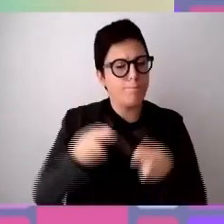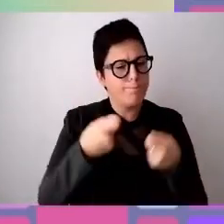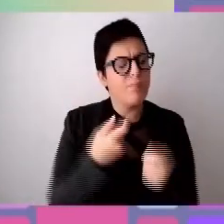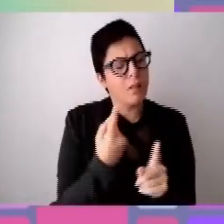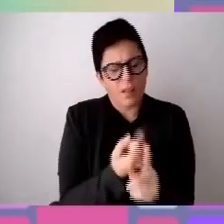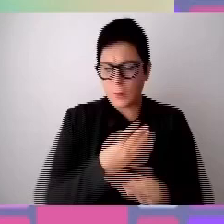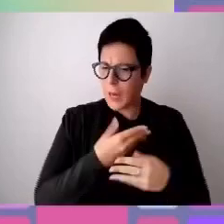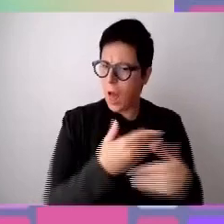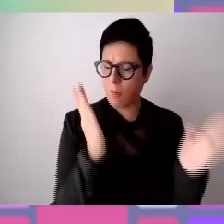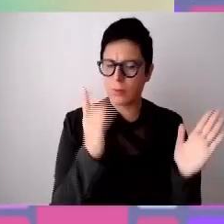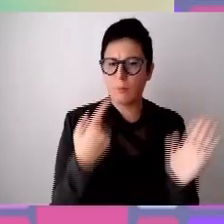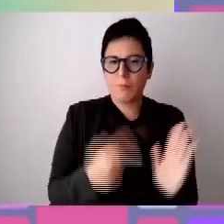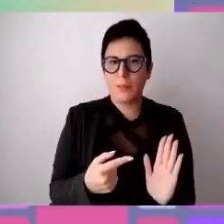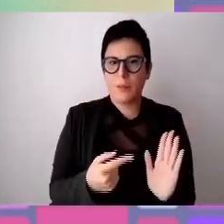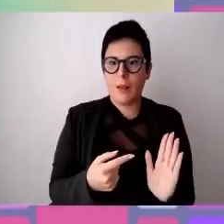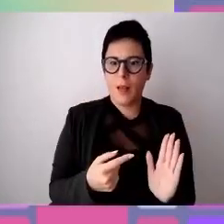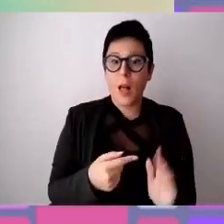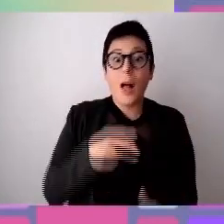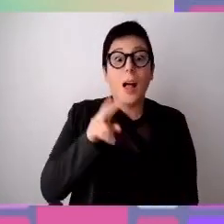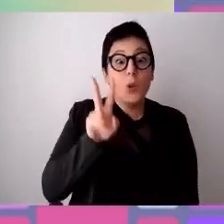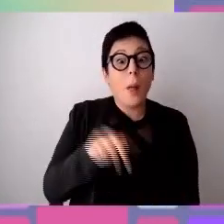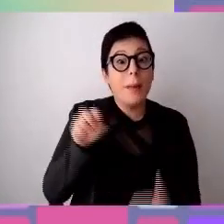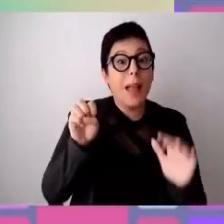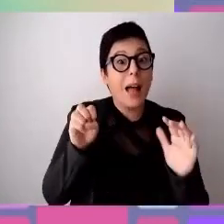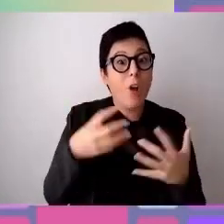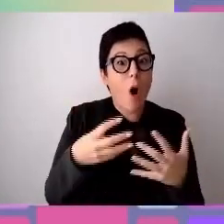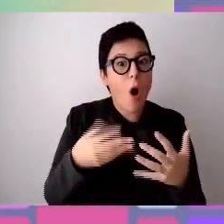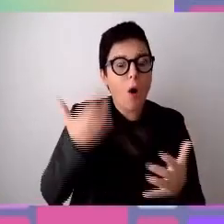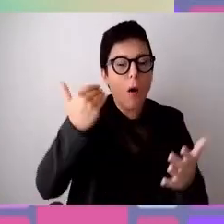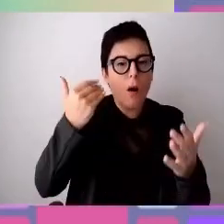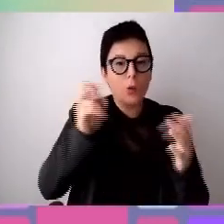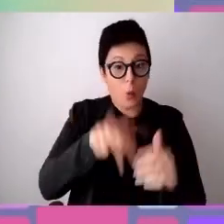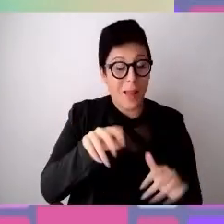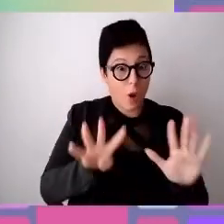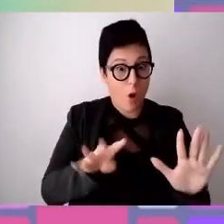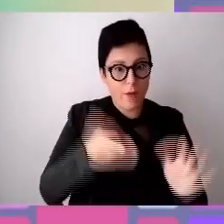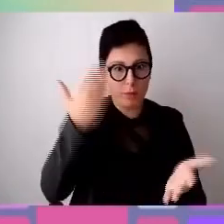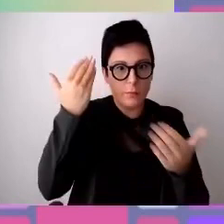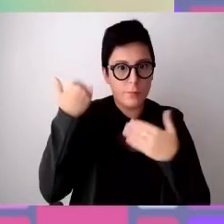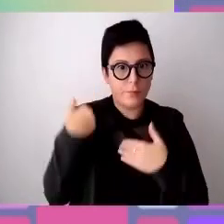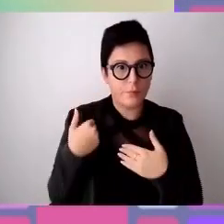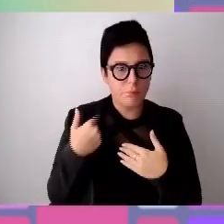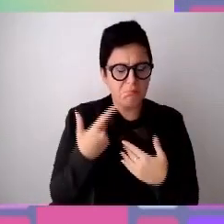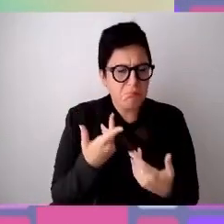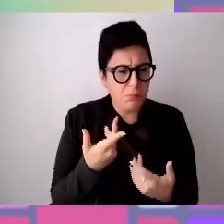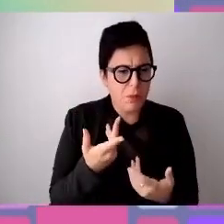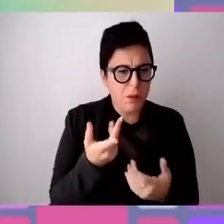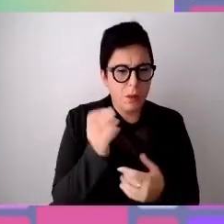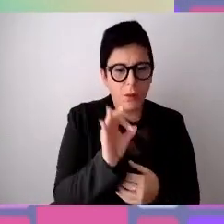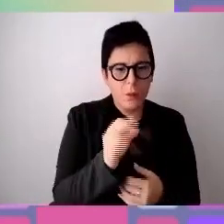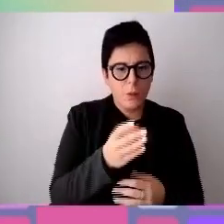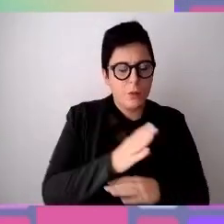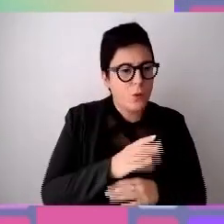quando non c'era nulla, non c'era un punto di ascolto, un punto di accoglienza, un punto di orientamento, un punto di